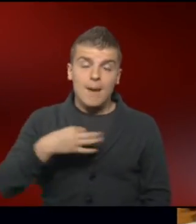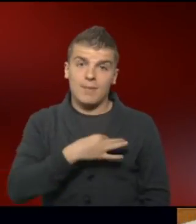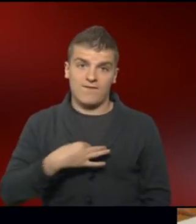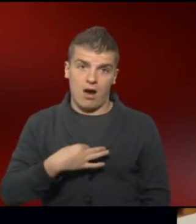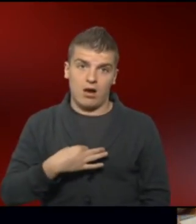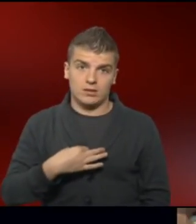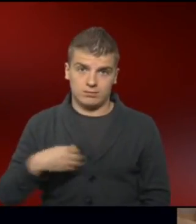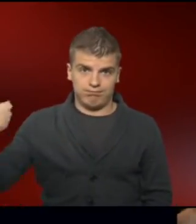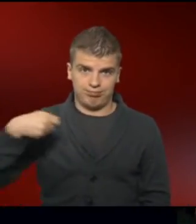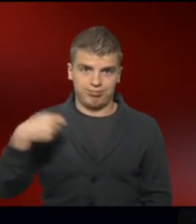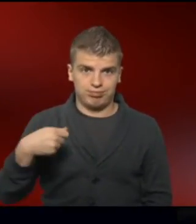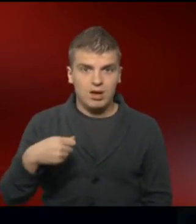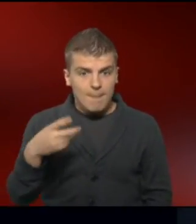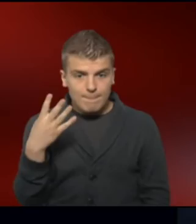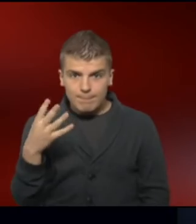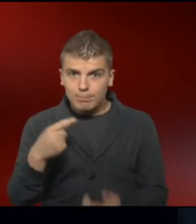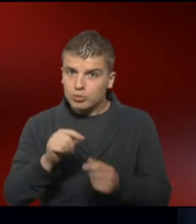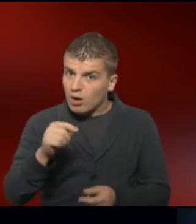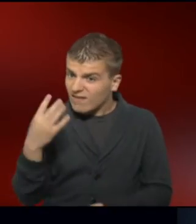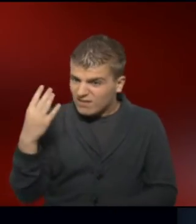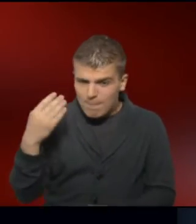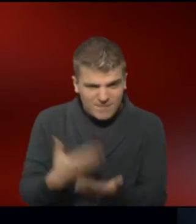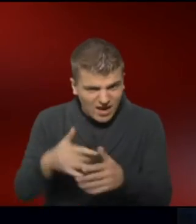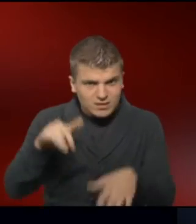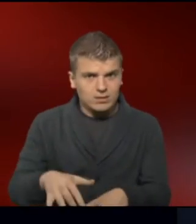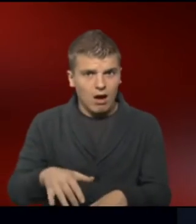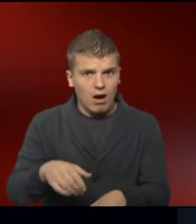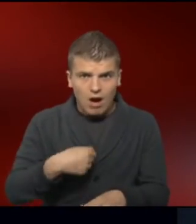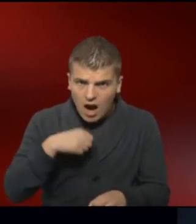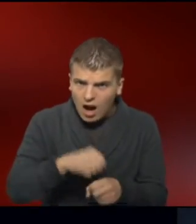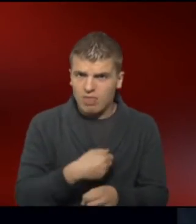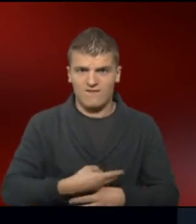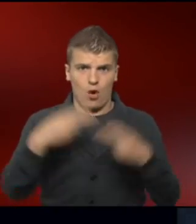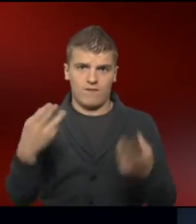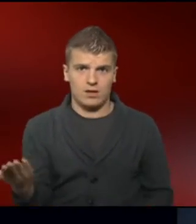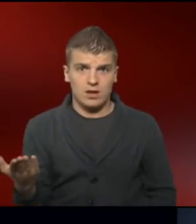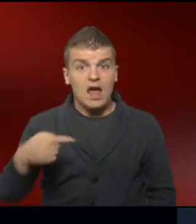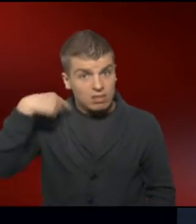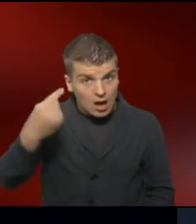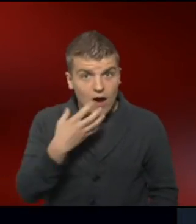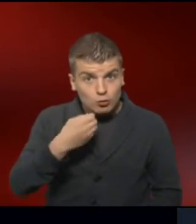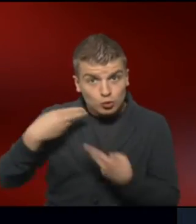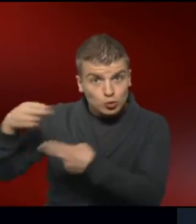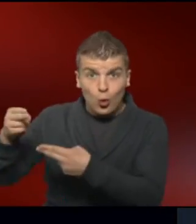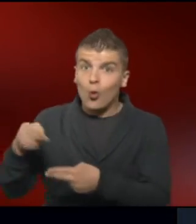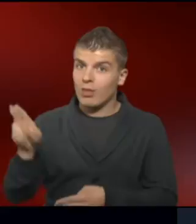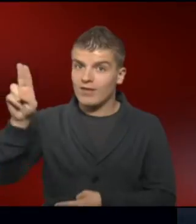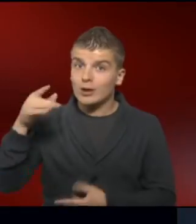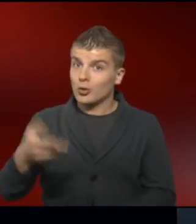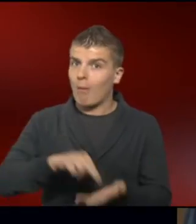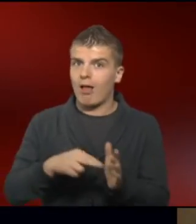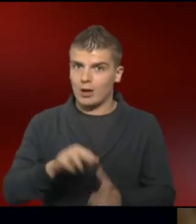Es reichte für die vier Ausgaben und für den Beweis. Danach wollte Katja de Braganza zurück an die Uni. So hatte sie es geplant.